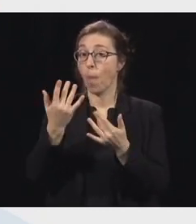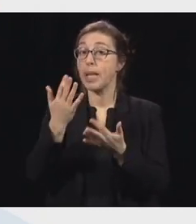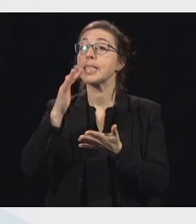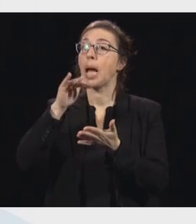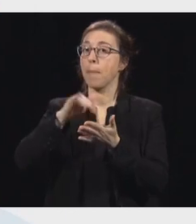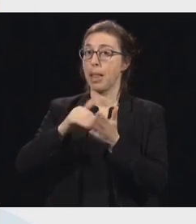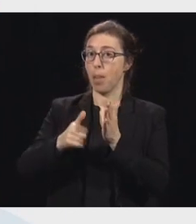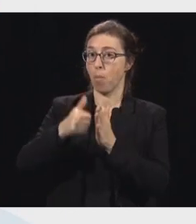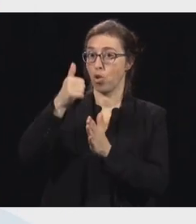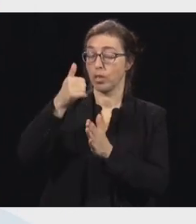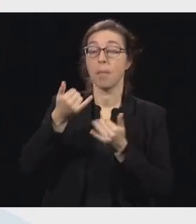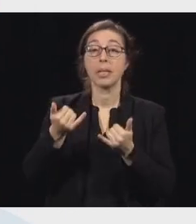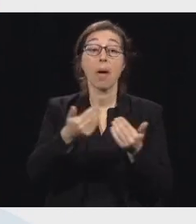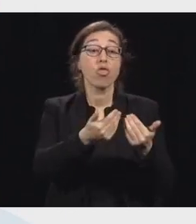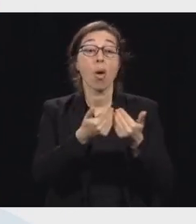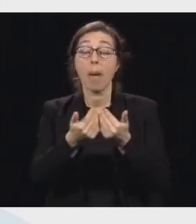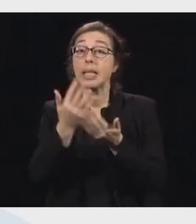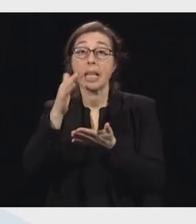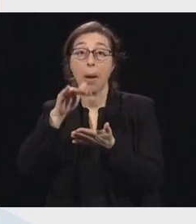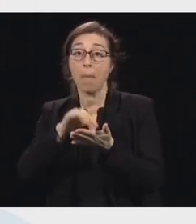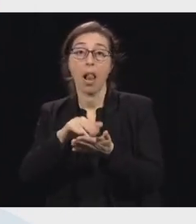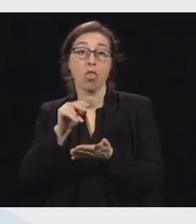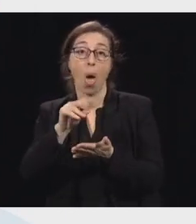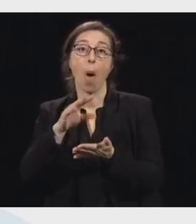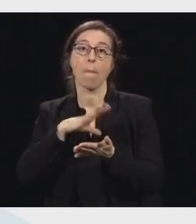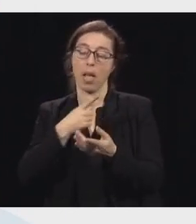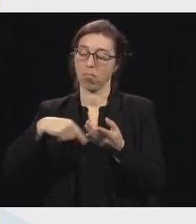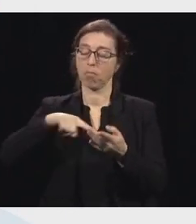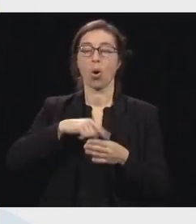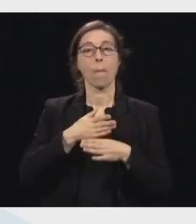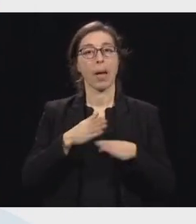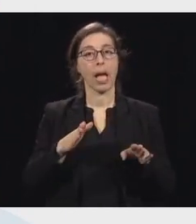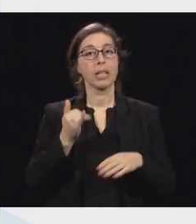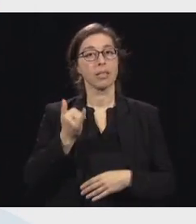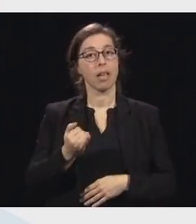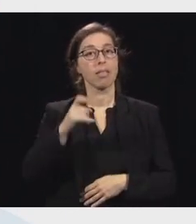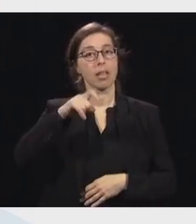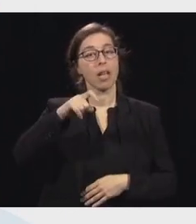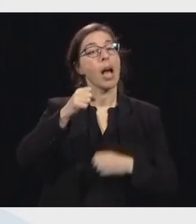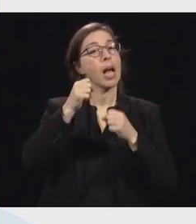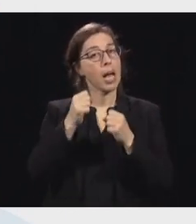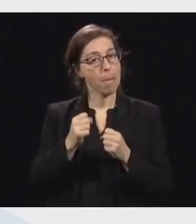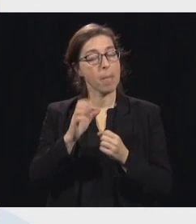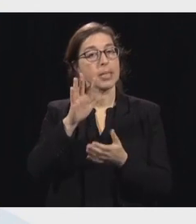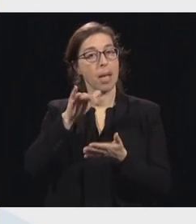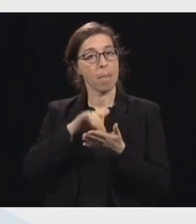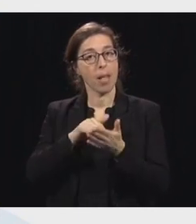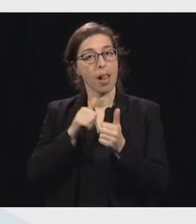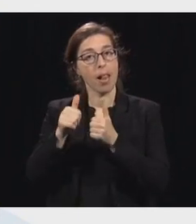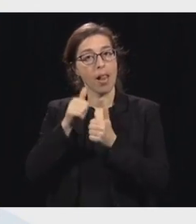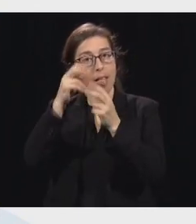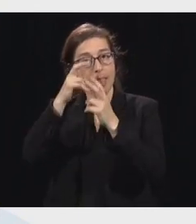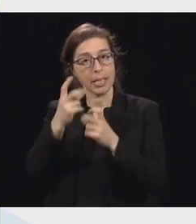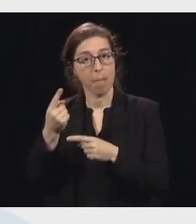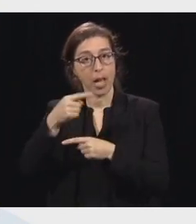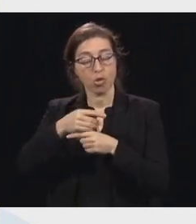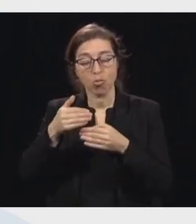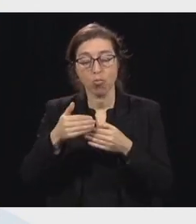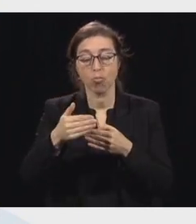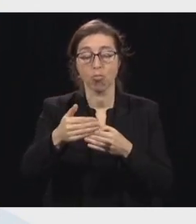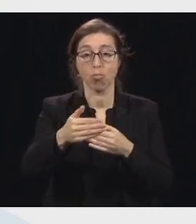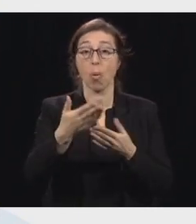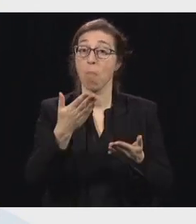de 5 000 par jour, mais on est prêt dès aujourd'hui, si c'est nécessaire. Évidemment, pour les journées suivantes, ça va même